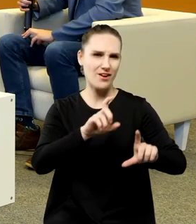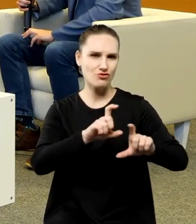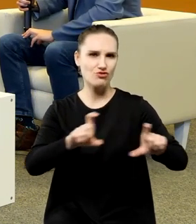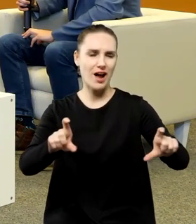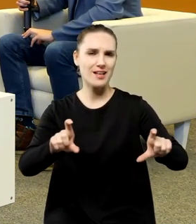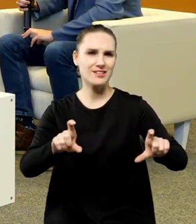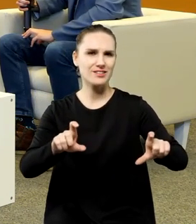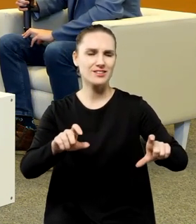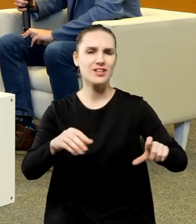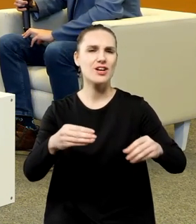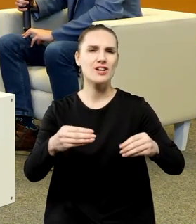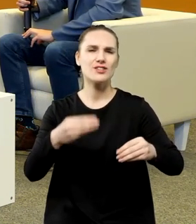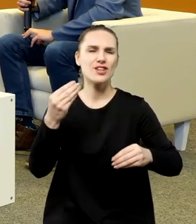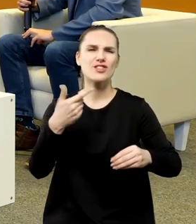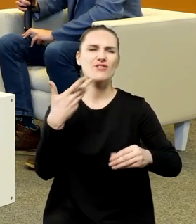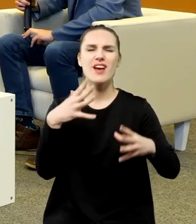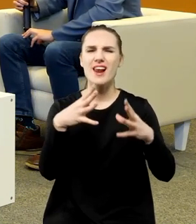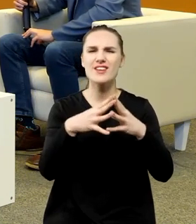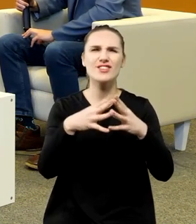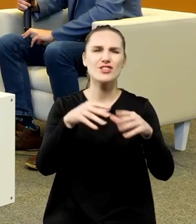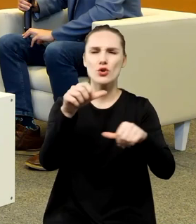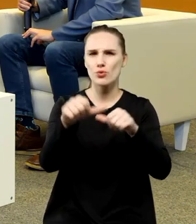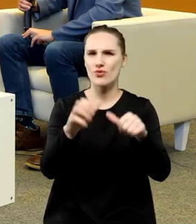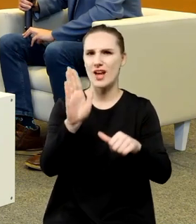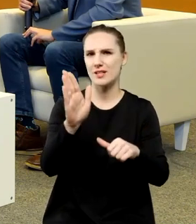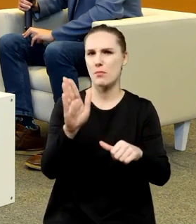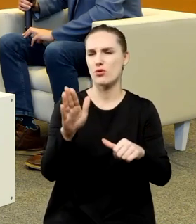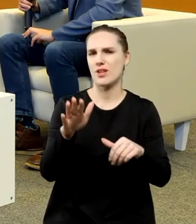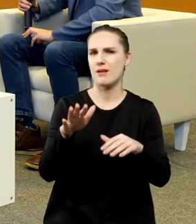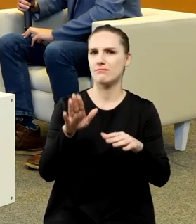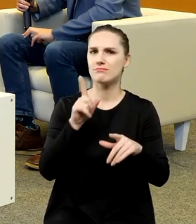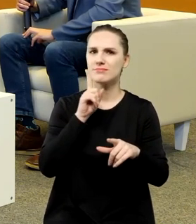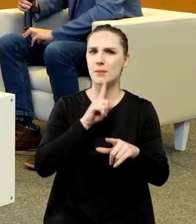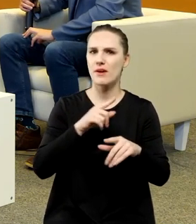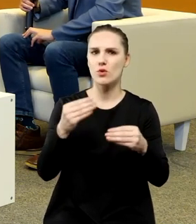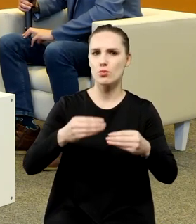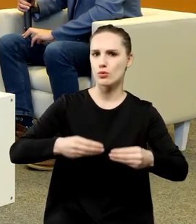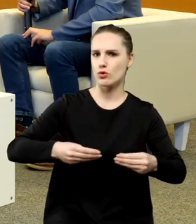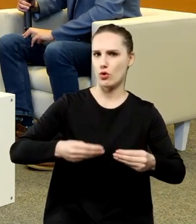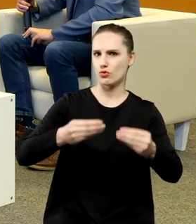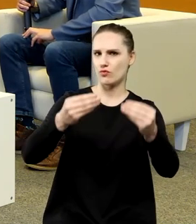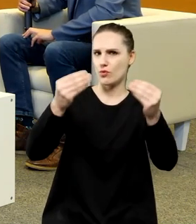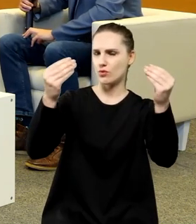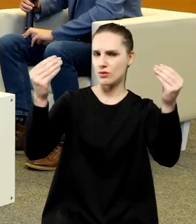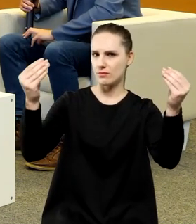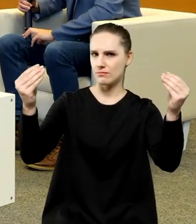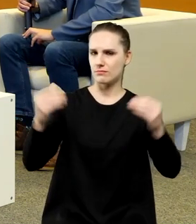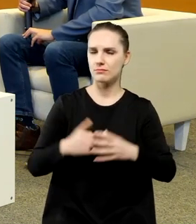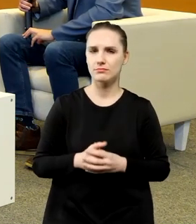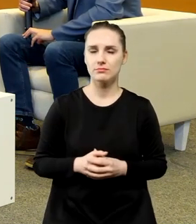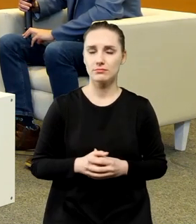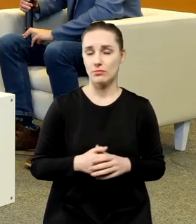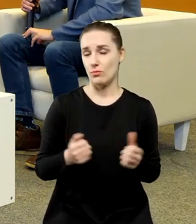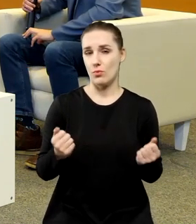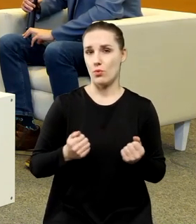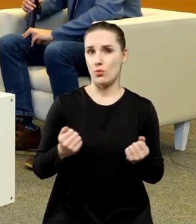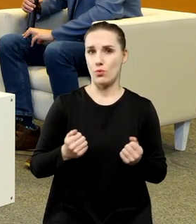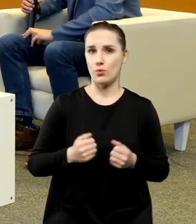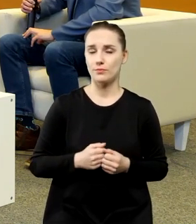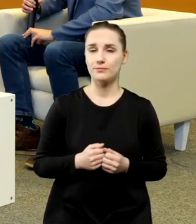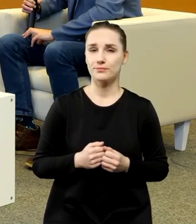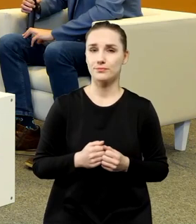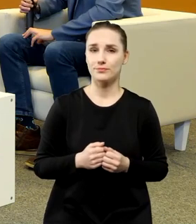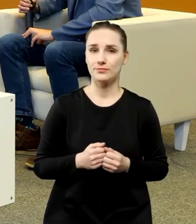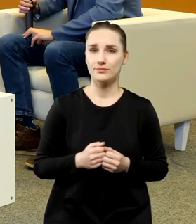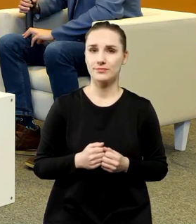przez kilka dziesiątek lat potem no taki duży rozkwit to był bardzo potężny impuls który teraz